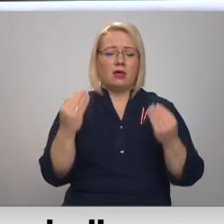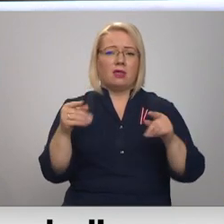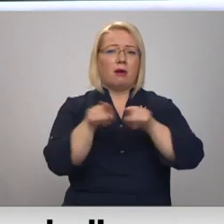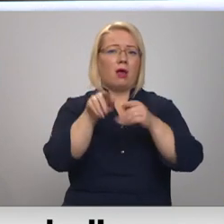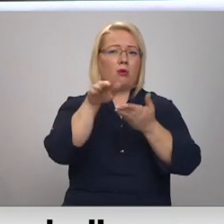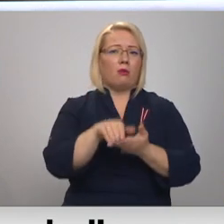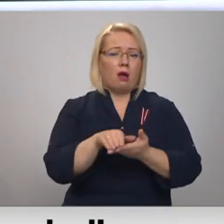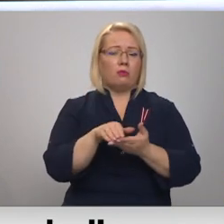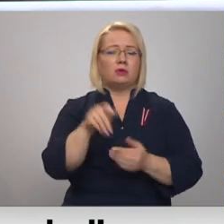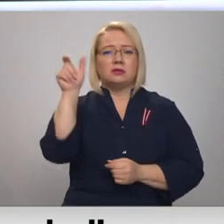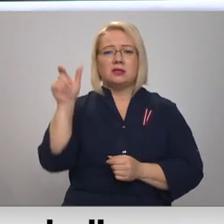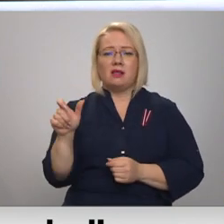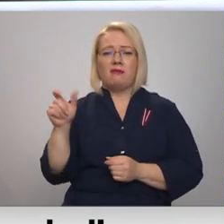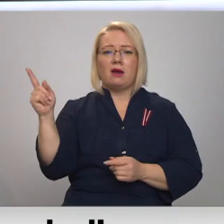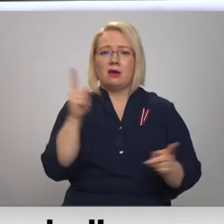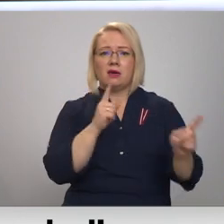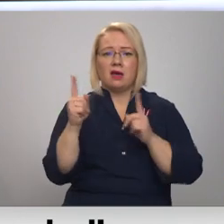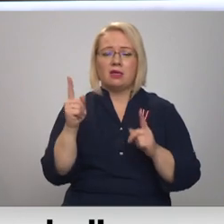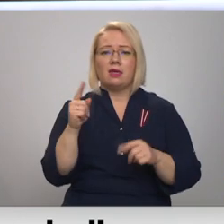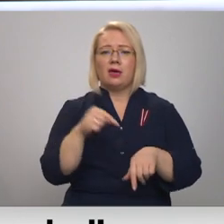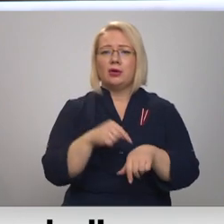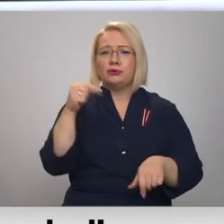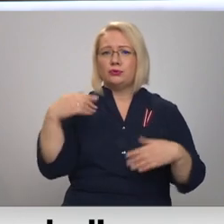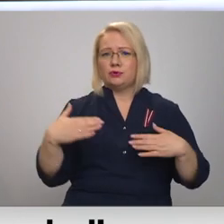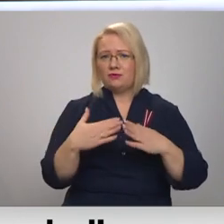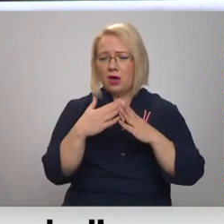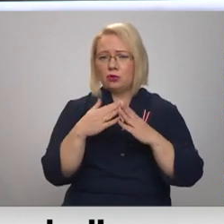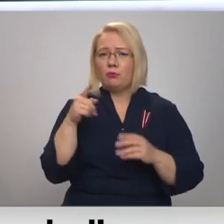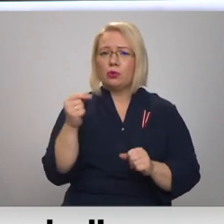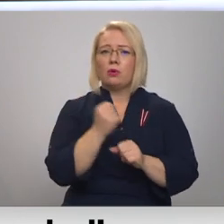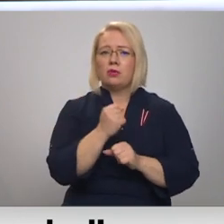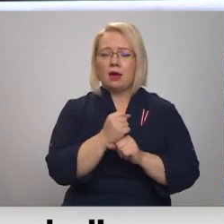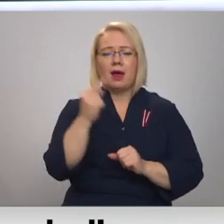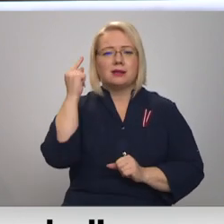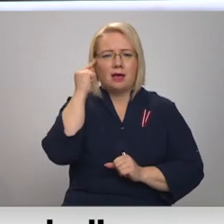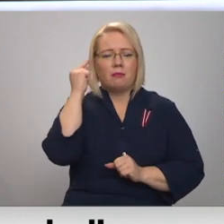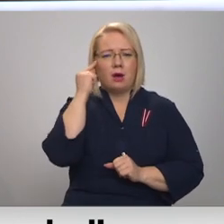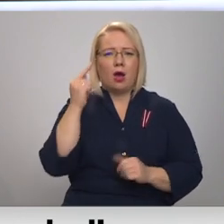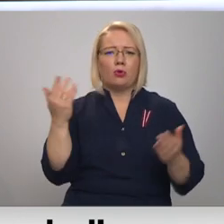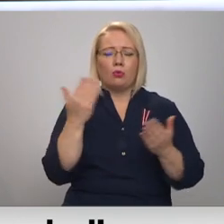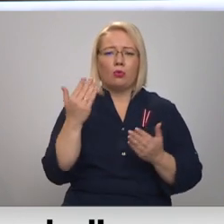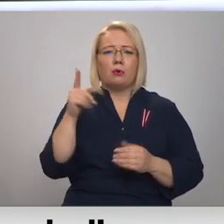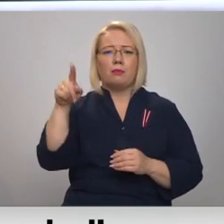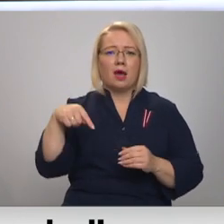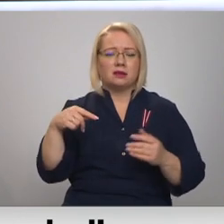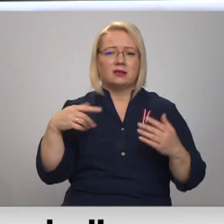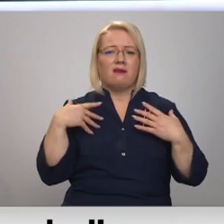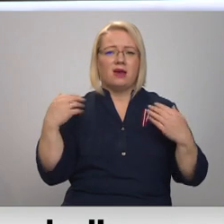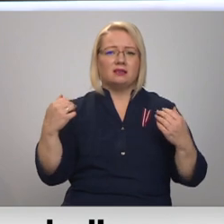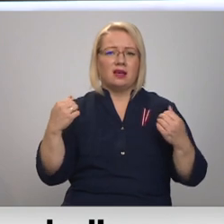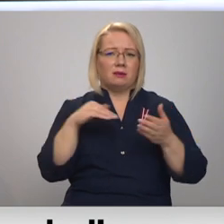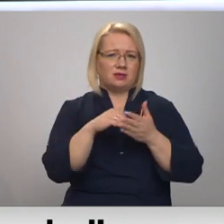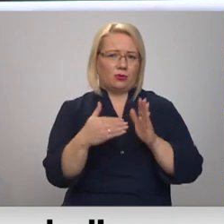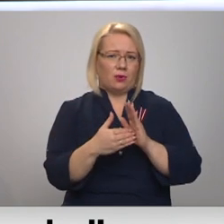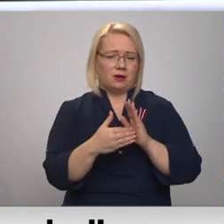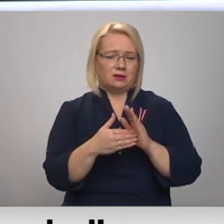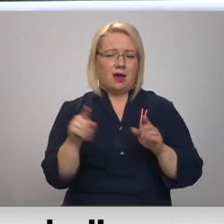cilvēki iet, cilvēki izjūt šos svētkus, bet viņi to dar ar saprātu, ko prasa epiloloģiskā situācija. Arī jūsu